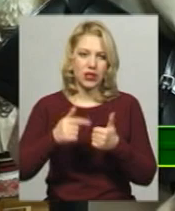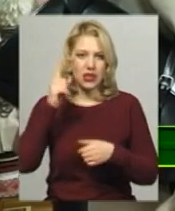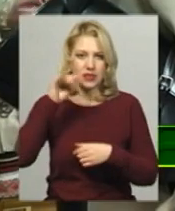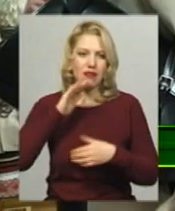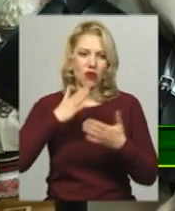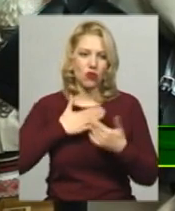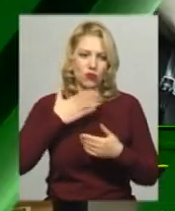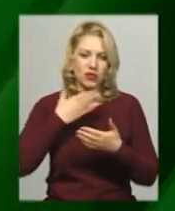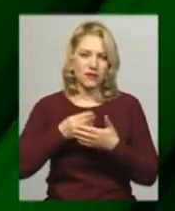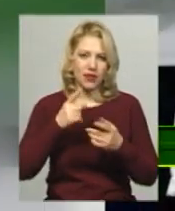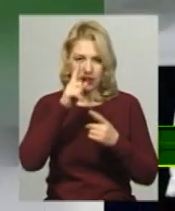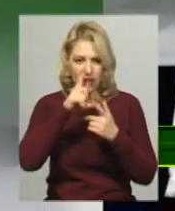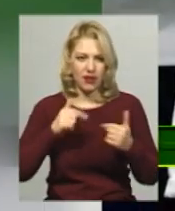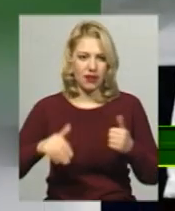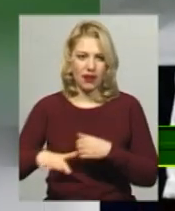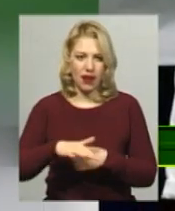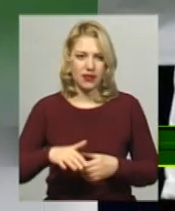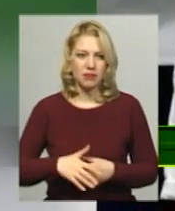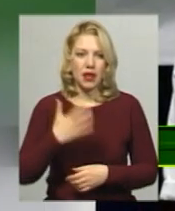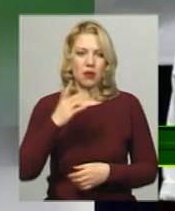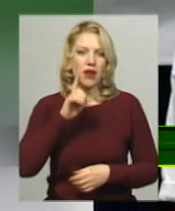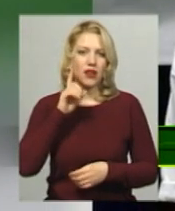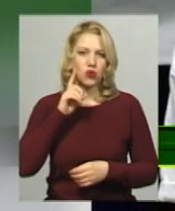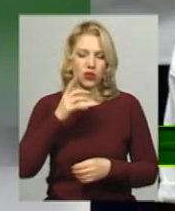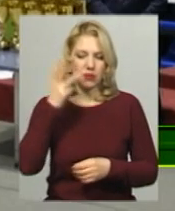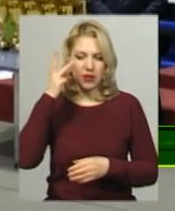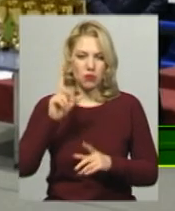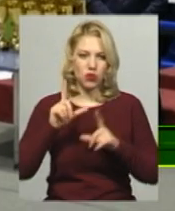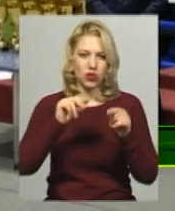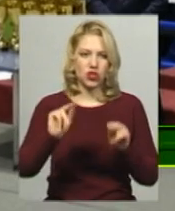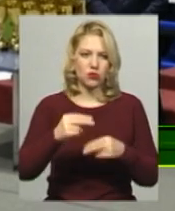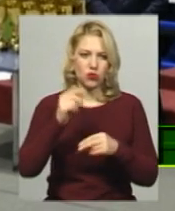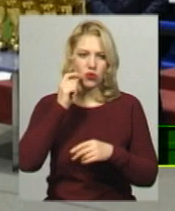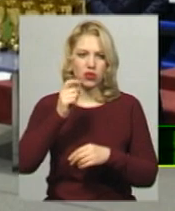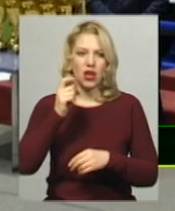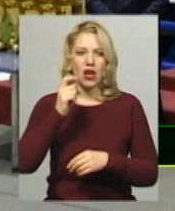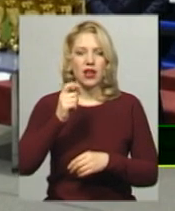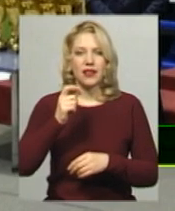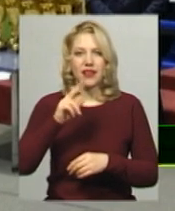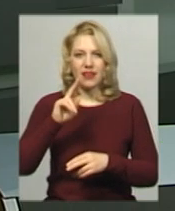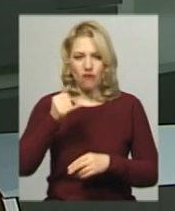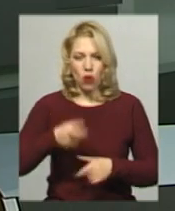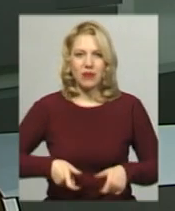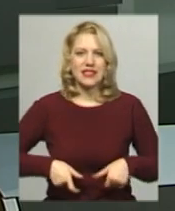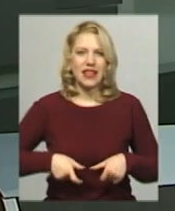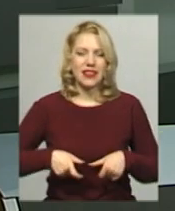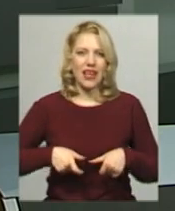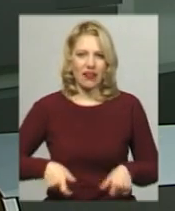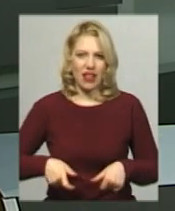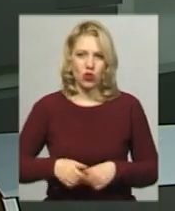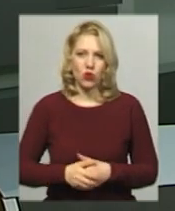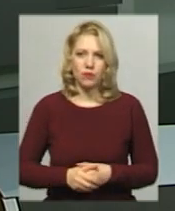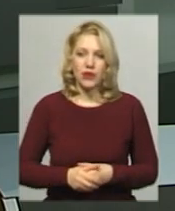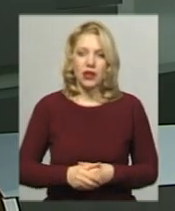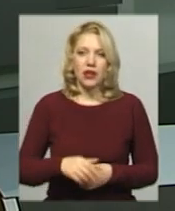Грудківці області. П'ять у Ніворість Хмельниччини поїдуть на чемпіонат Європи Секундове Те. Пожежого